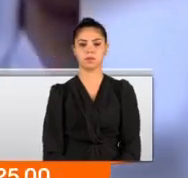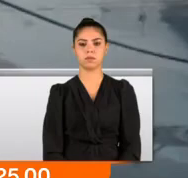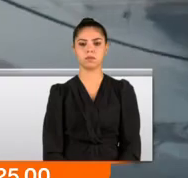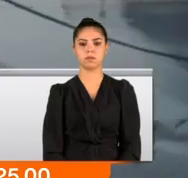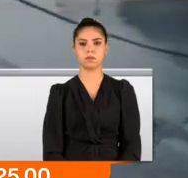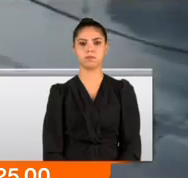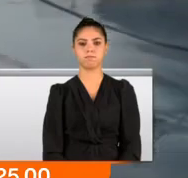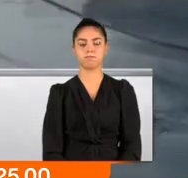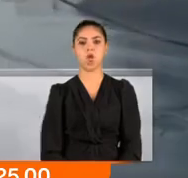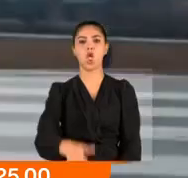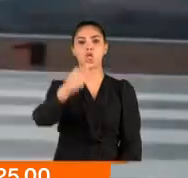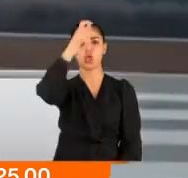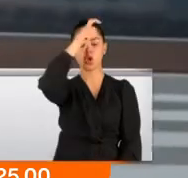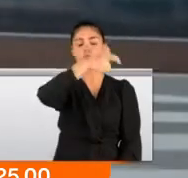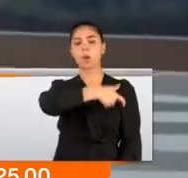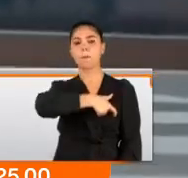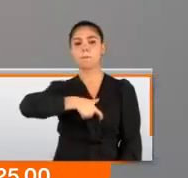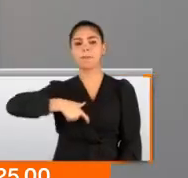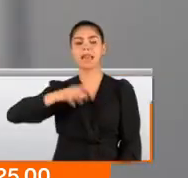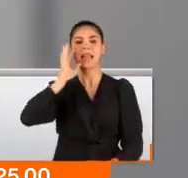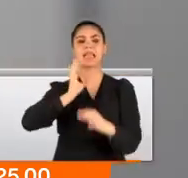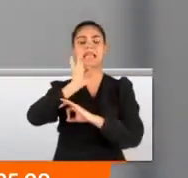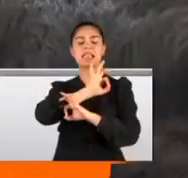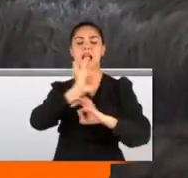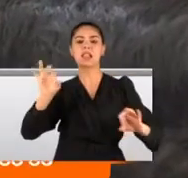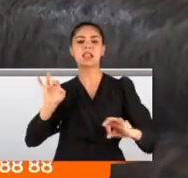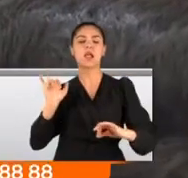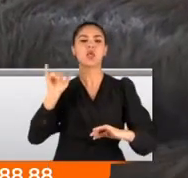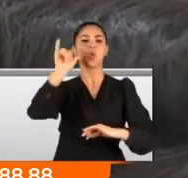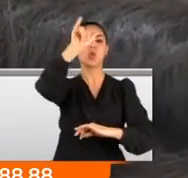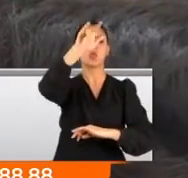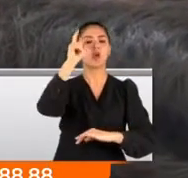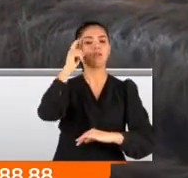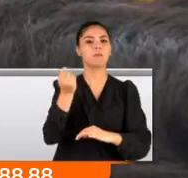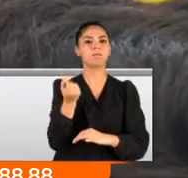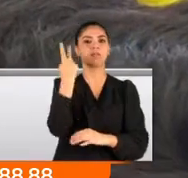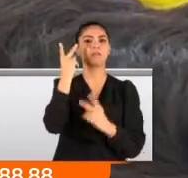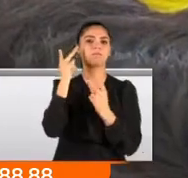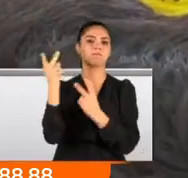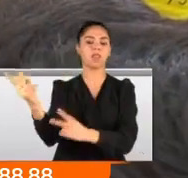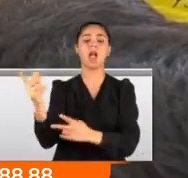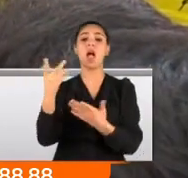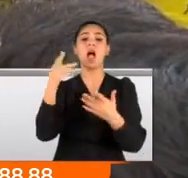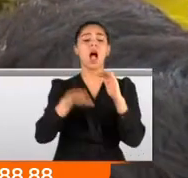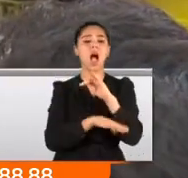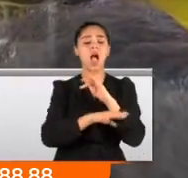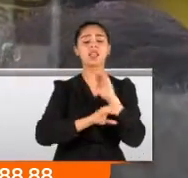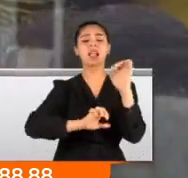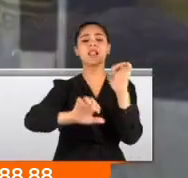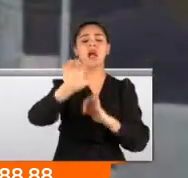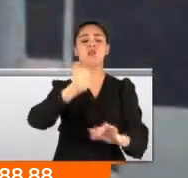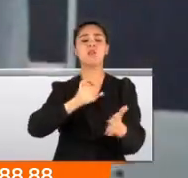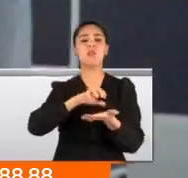Yerli ve milli insansız hava araçları fikrinin öncüsüydü. Hayatını Türkiye Savunma Sanayi'ne adadı.